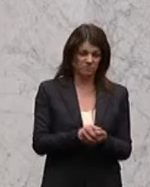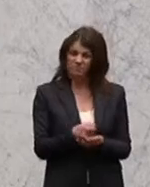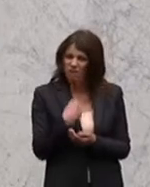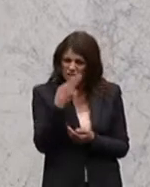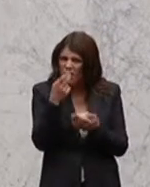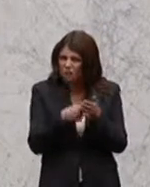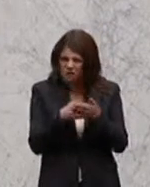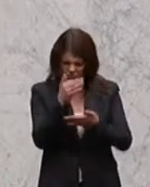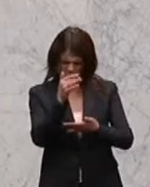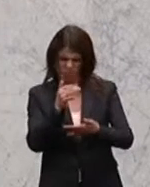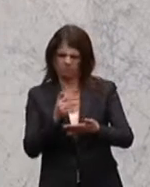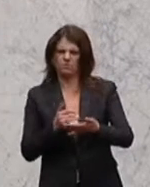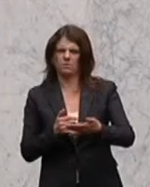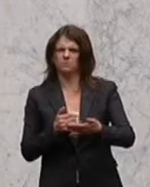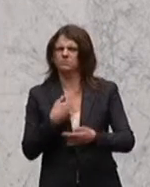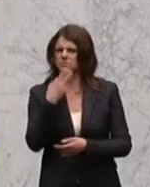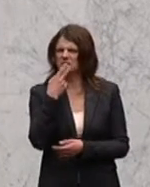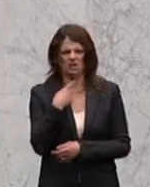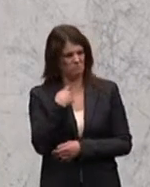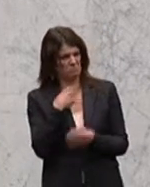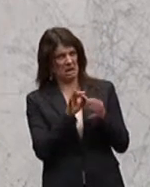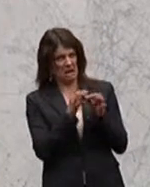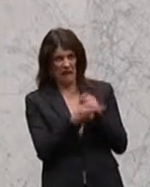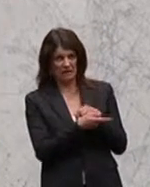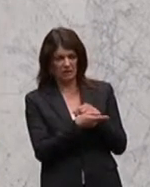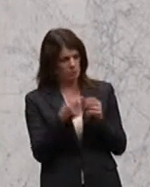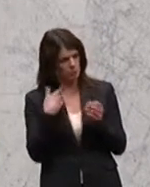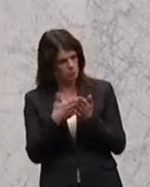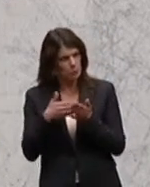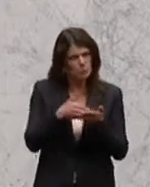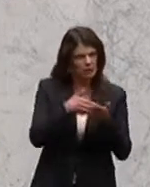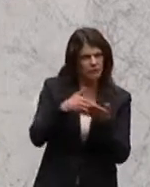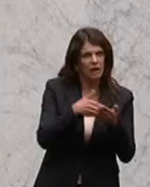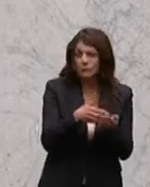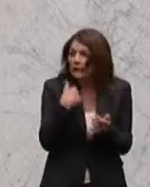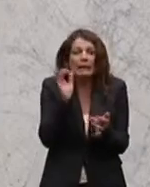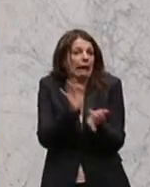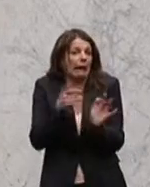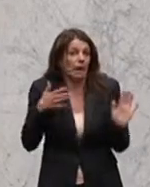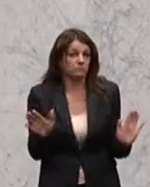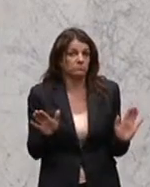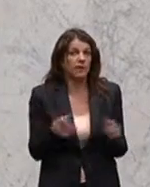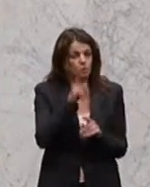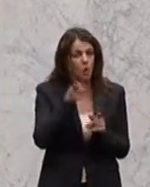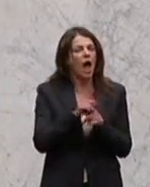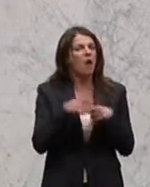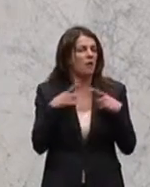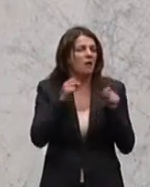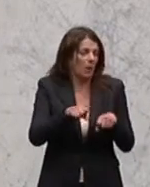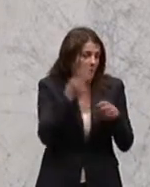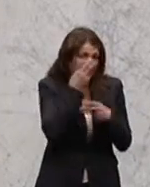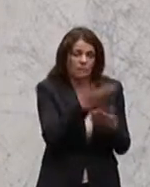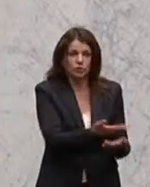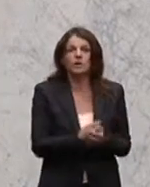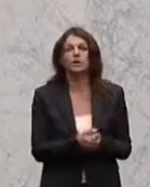Bedingungen angeschaut hat, hat man schon den Eindruck gehabt, dass Kärnten da schon entgegengekommen wurde. Dagegen haben wir gar nichts gehabt, weil die so in Neue überleben können natürlich selbstverständlich,